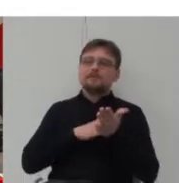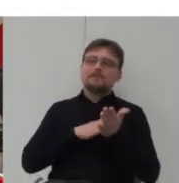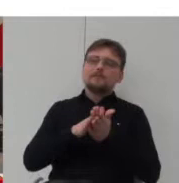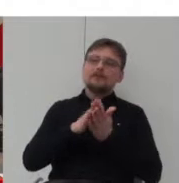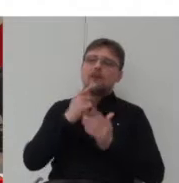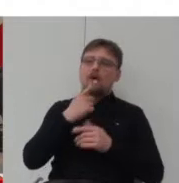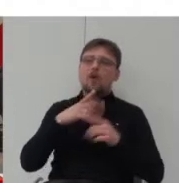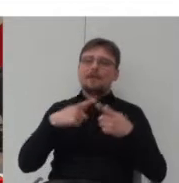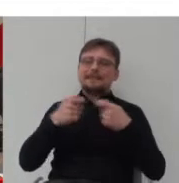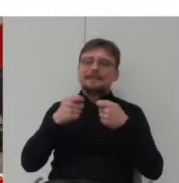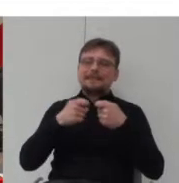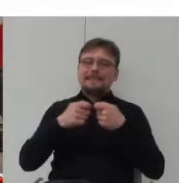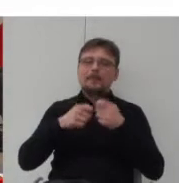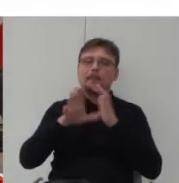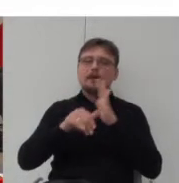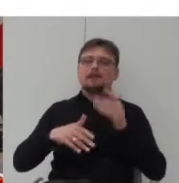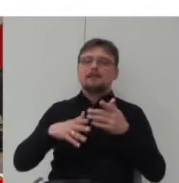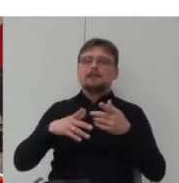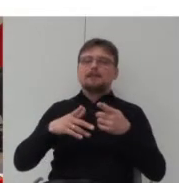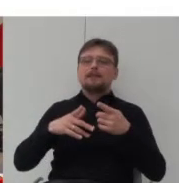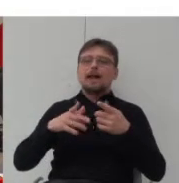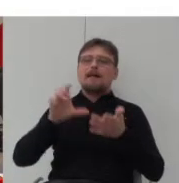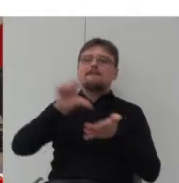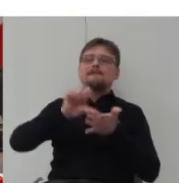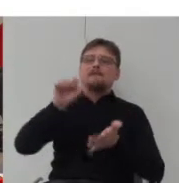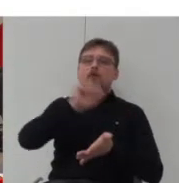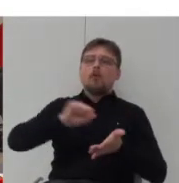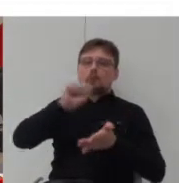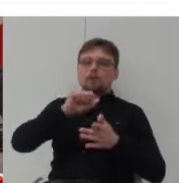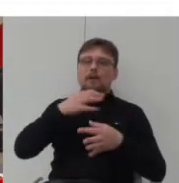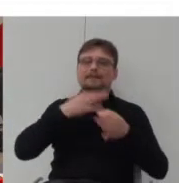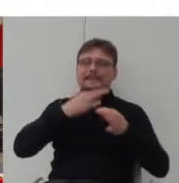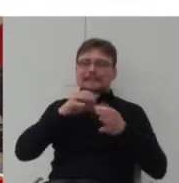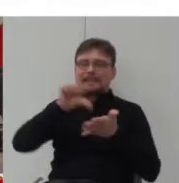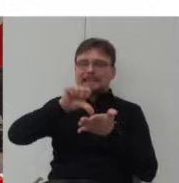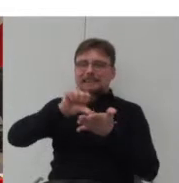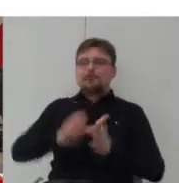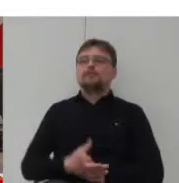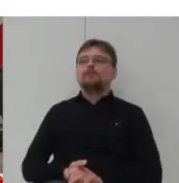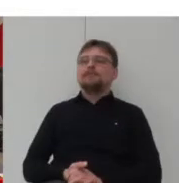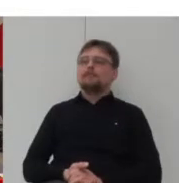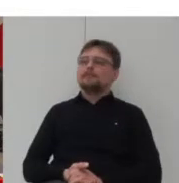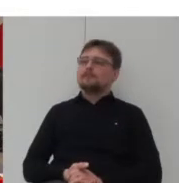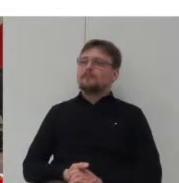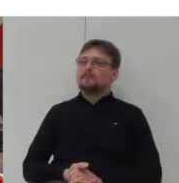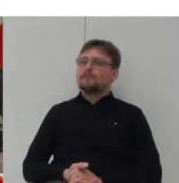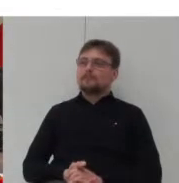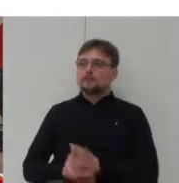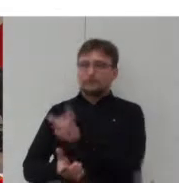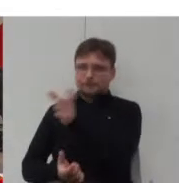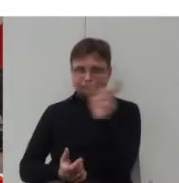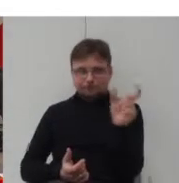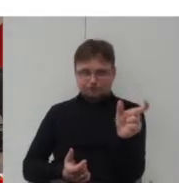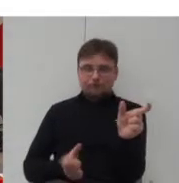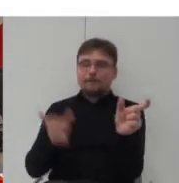gęstości tkanski miejskiej w historycznym centrum Wrocławia oraz w nowym osiedlu,